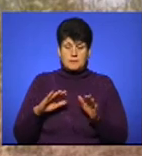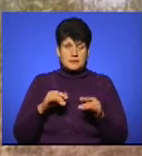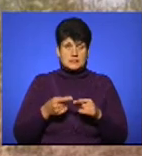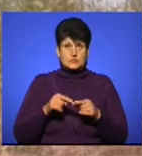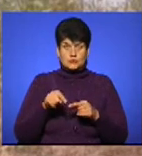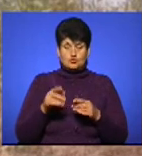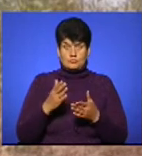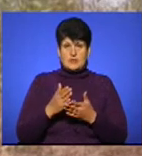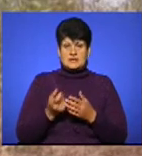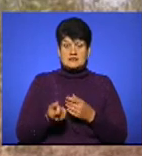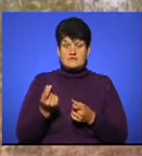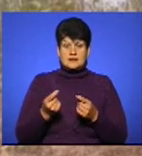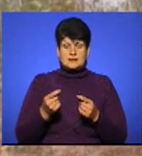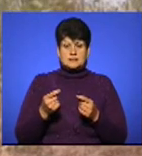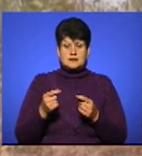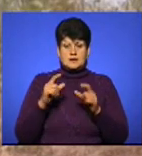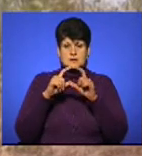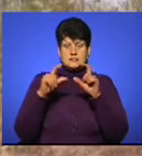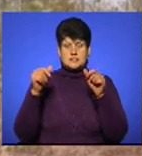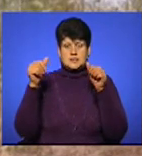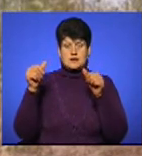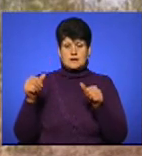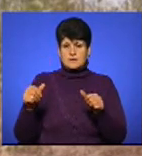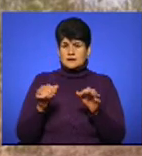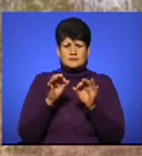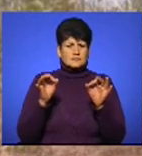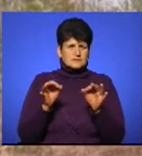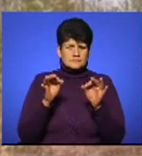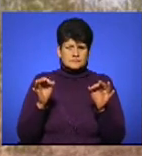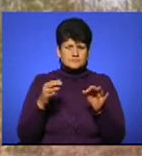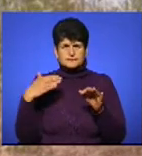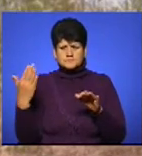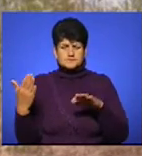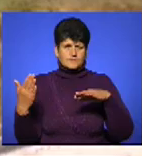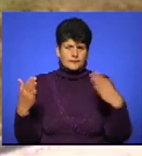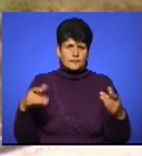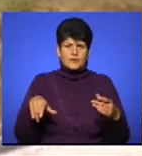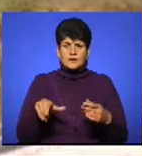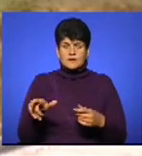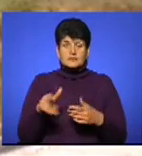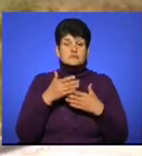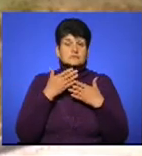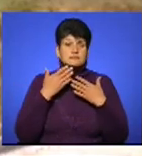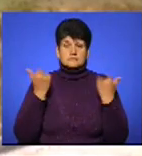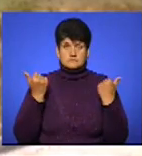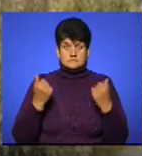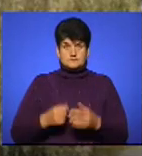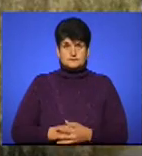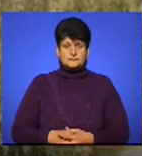тут мали б з'явитися попереджувальні знаки. Як бачимо, ні з однієї сторони річки, ні з іншої їх немає.